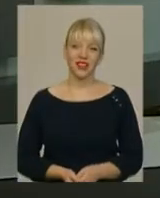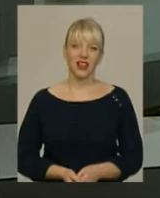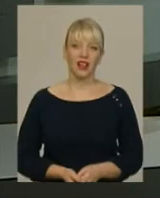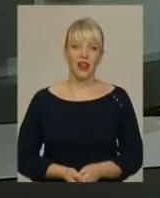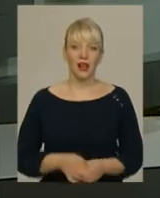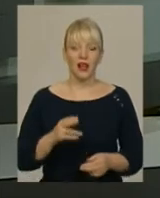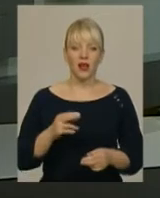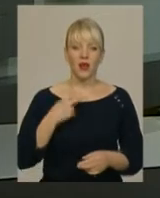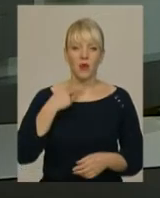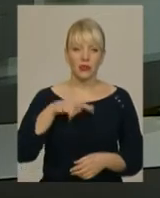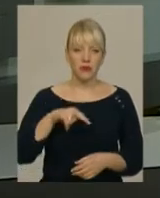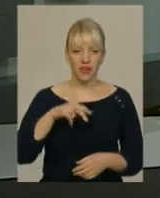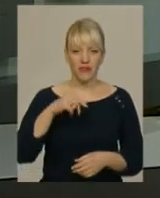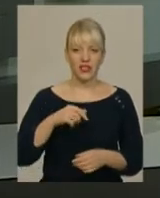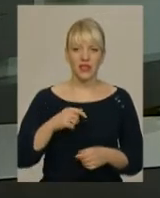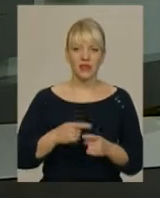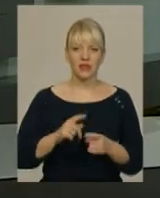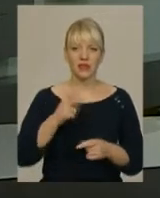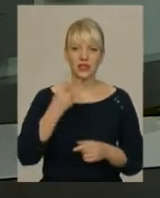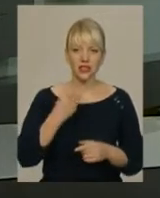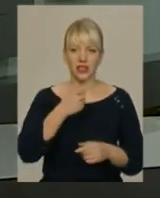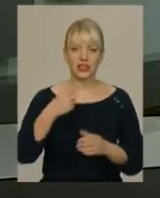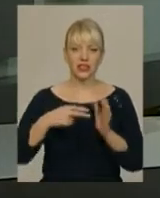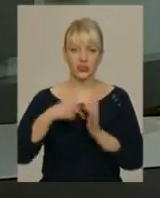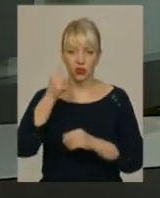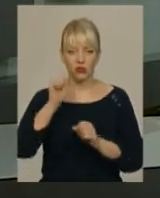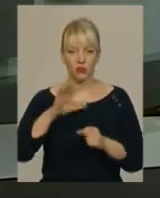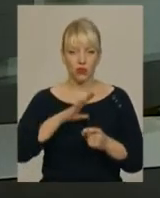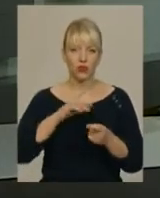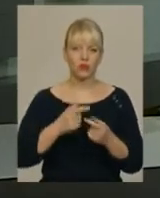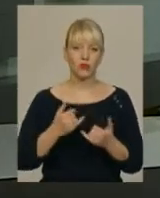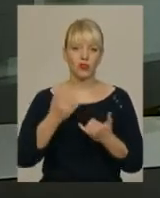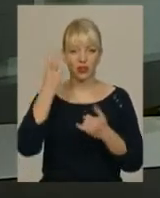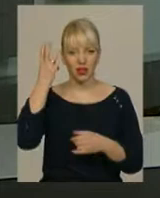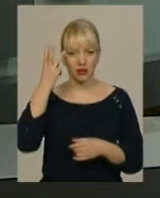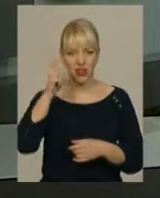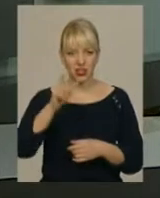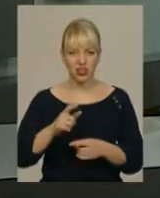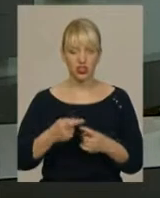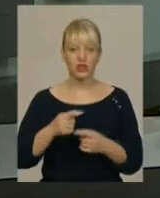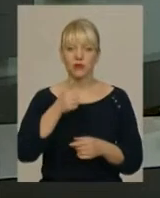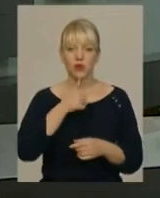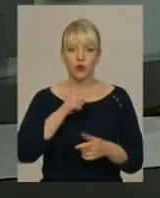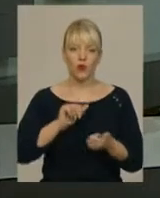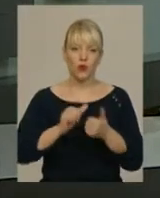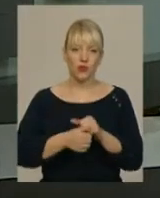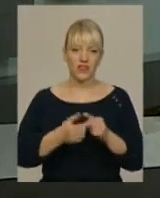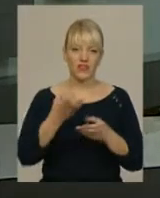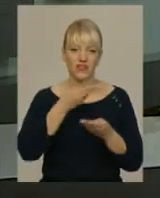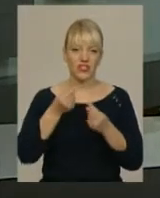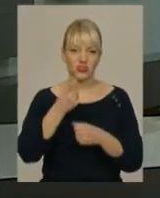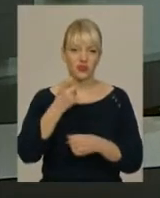Позбавленням волі від 3 до 7 років може обернутися для 53-річного хмельничана на спробу обіняти фальшиві 100 доларів.